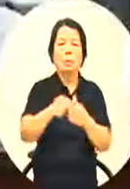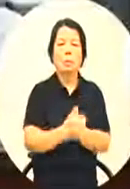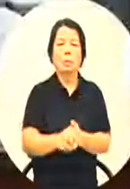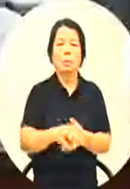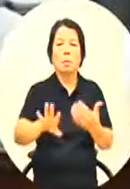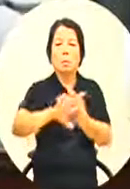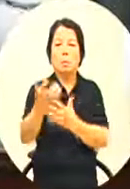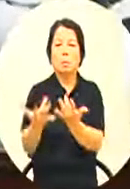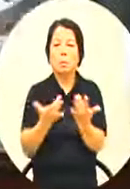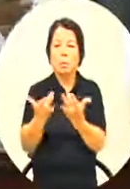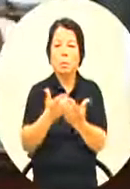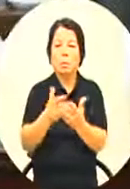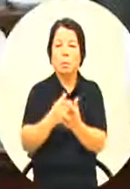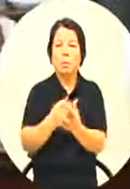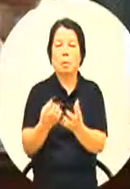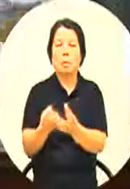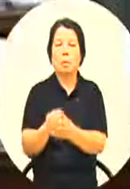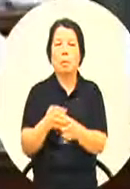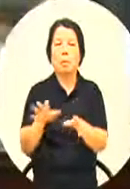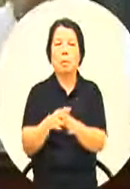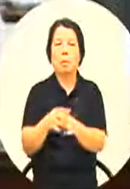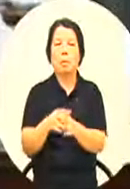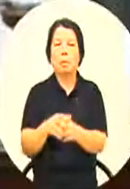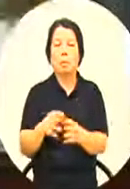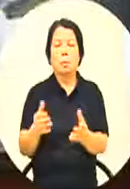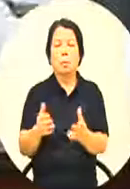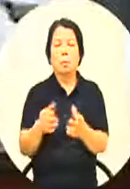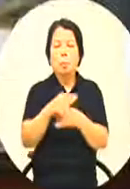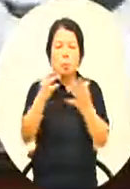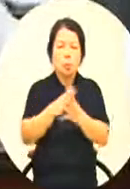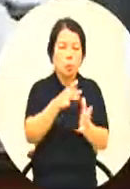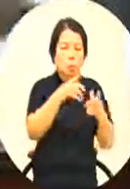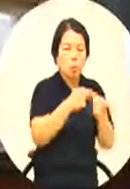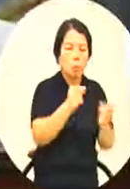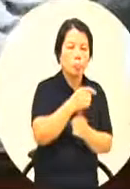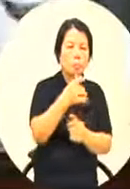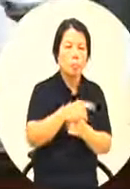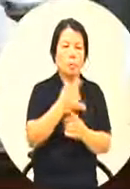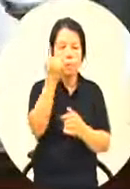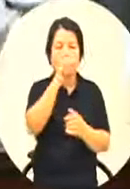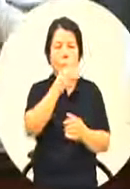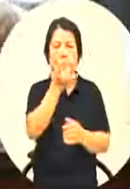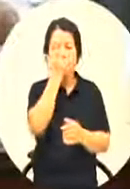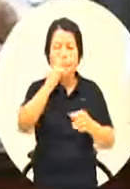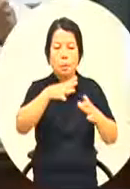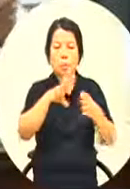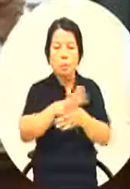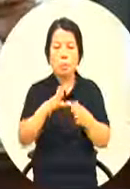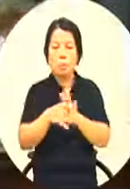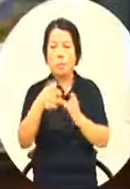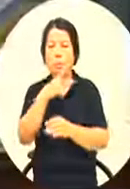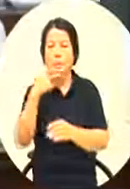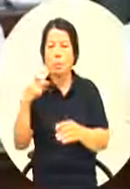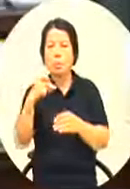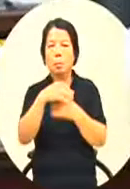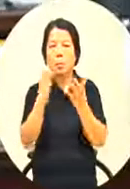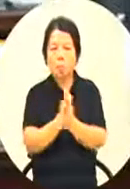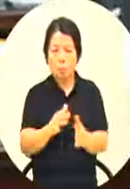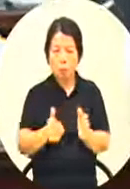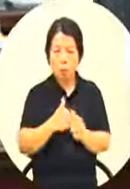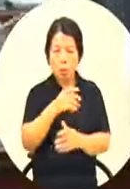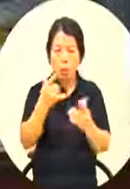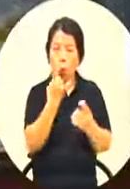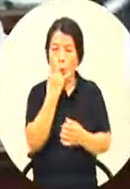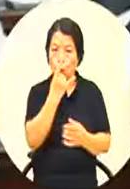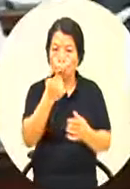产业会跑出来重点是把所谓的不管是日文的德文的法文的当然是英文的只要是好的语